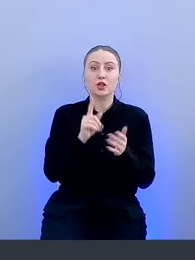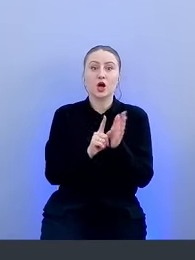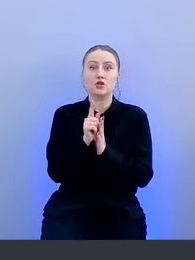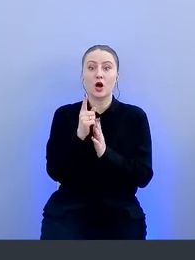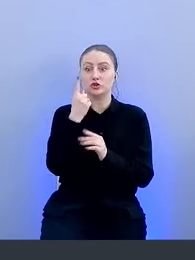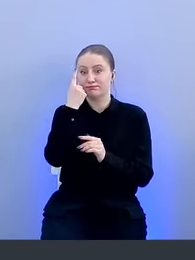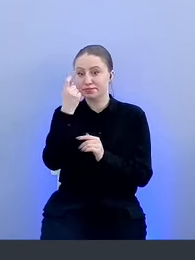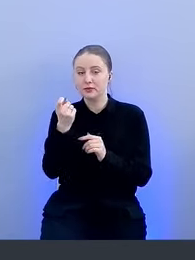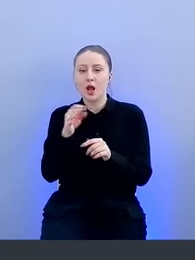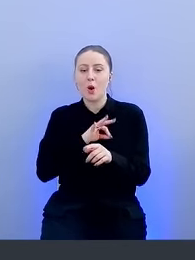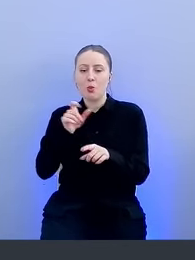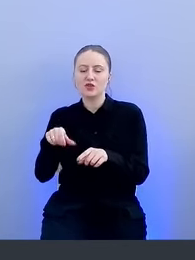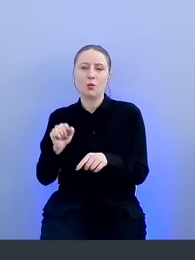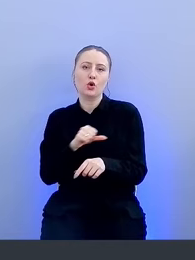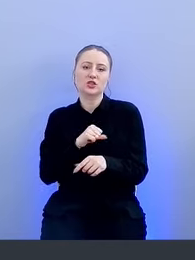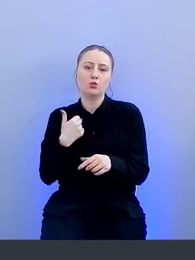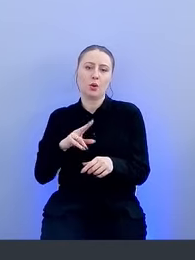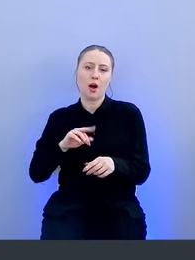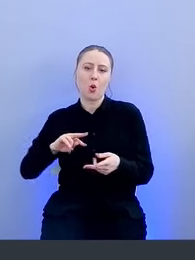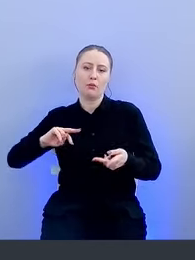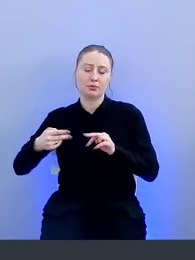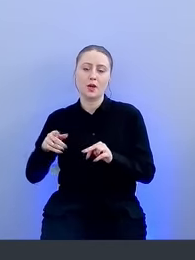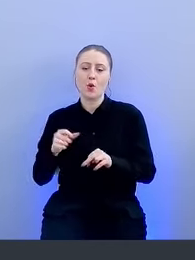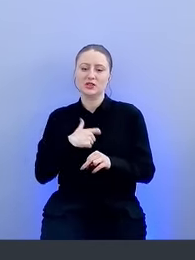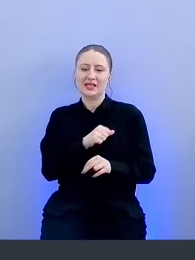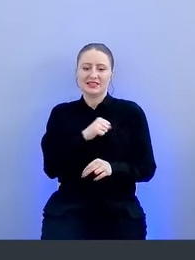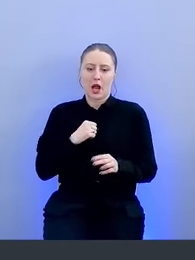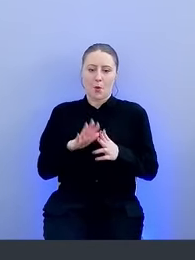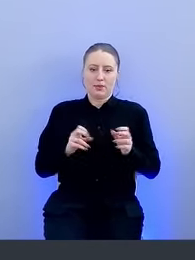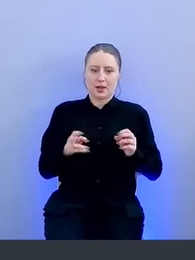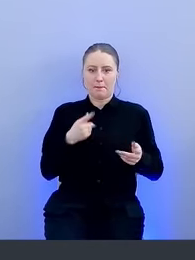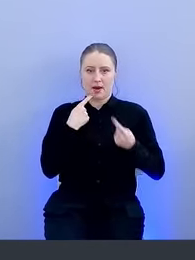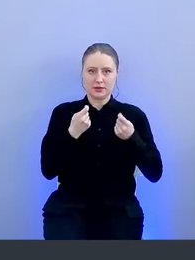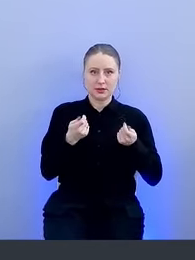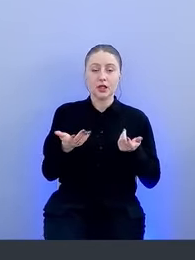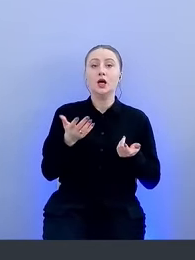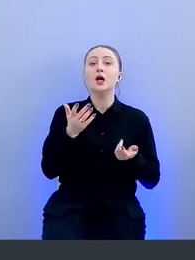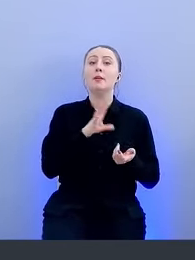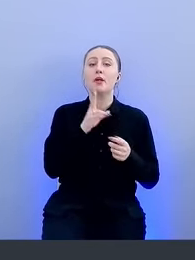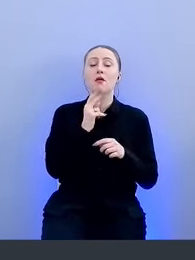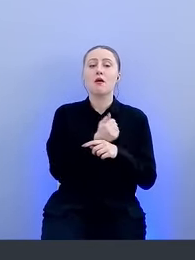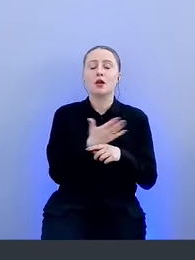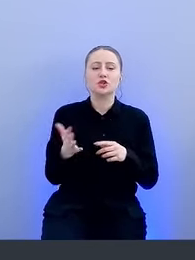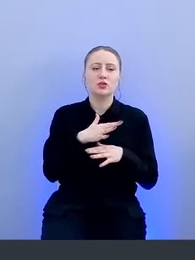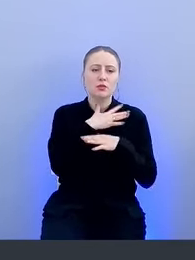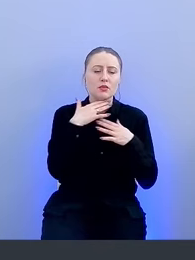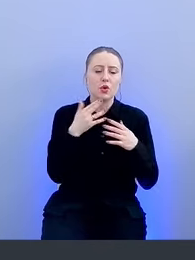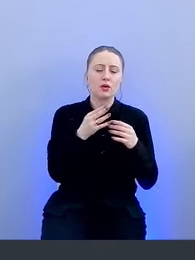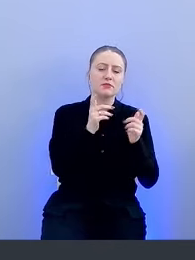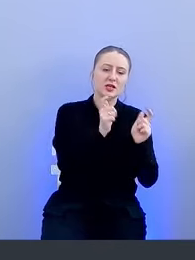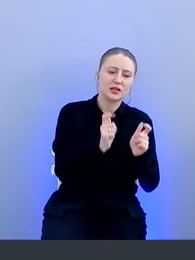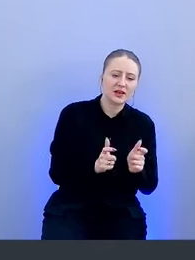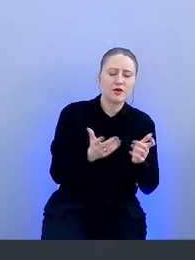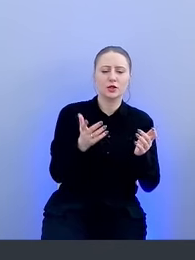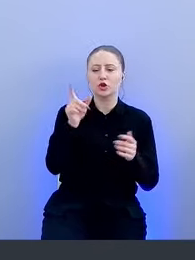пользователь мог сам уже сменить пароль. Тем самым обезопасив себя. Было большое количество согласований, включения